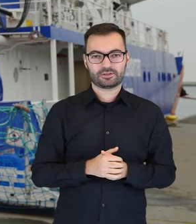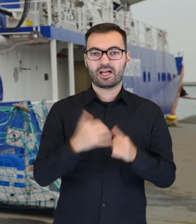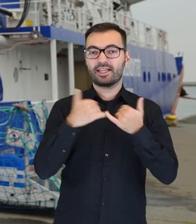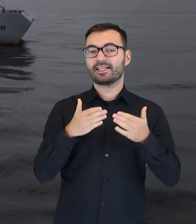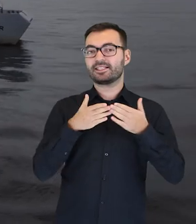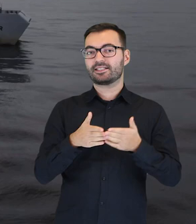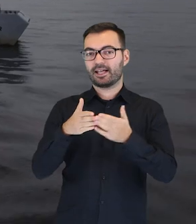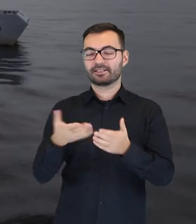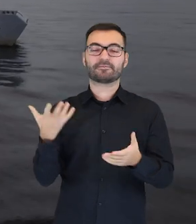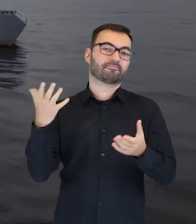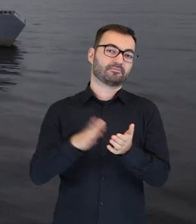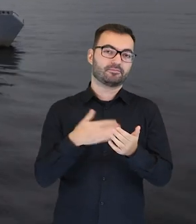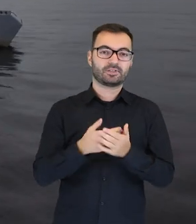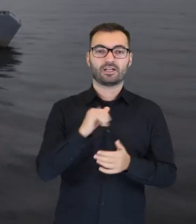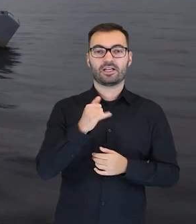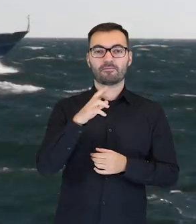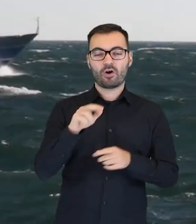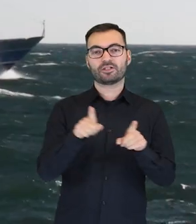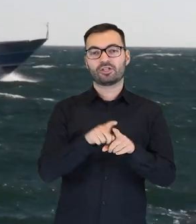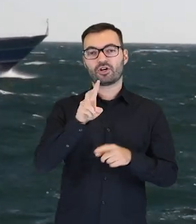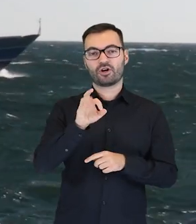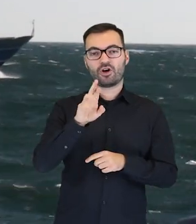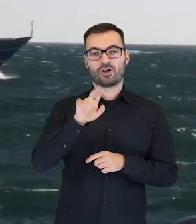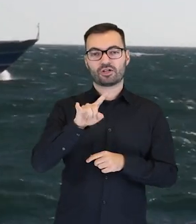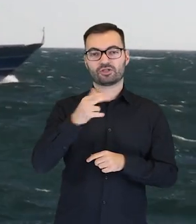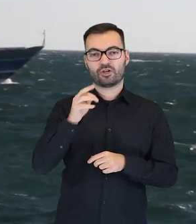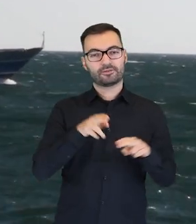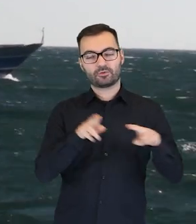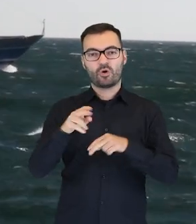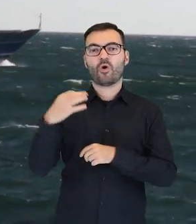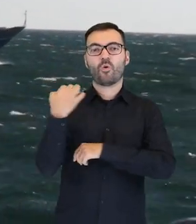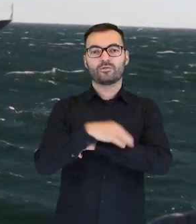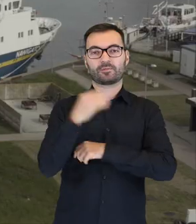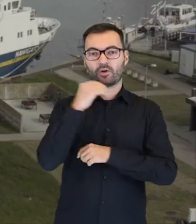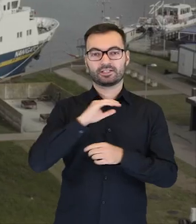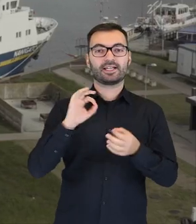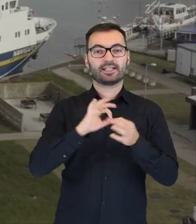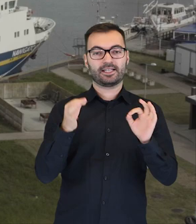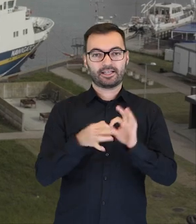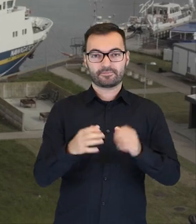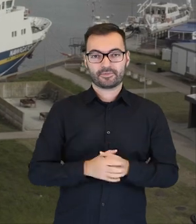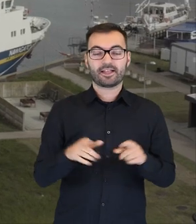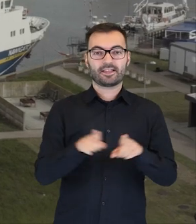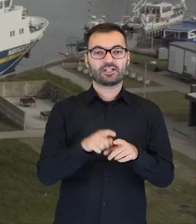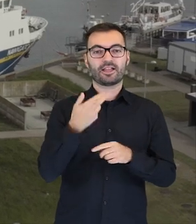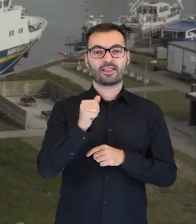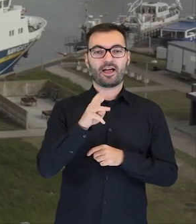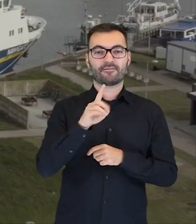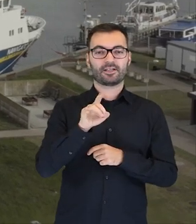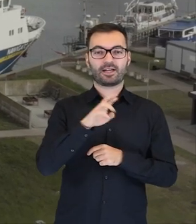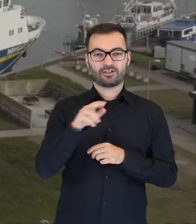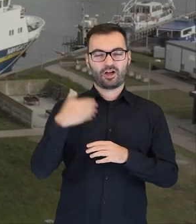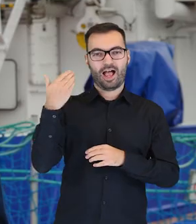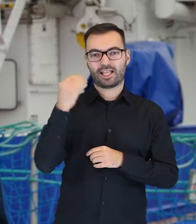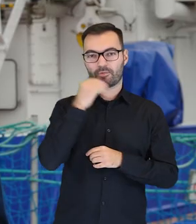pomiary na Morzu Bałtyckim to m.in. IMOR i Horyzont, należące do Uniwersytetu Morskiego w Gdyni oraz Nawigator Akademii Morskiej w